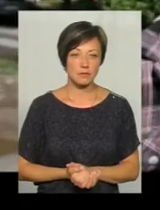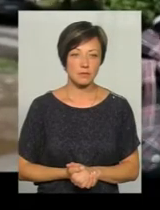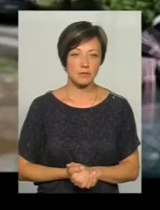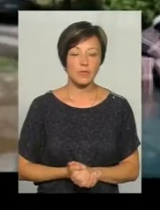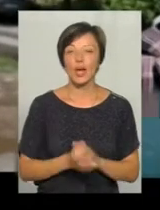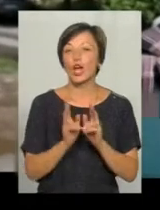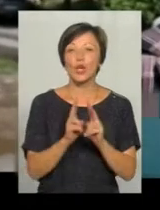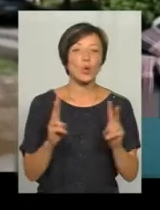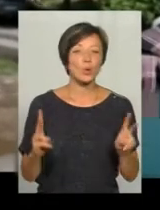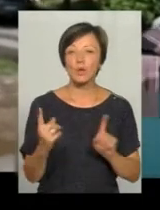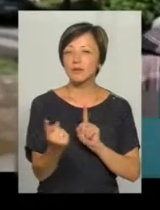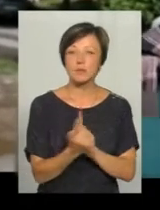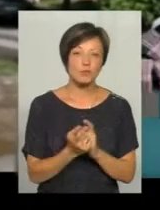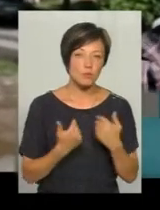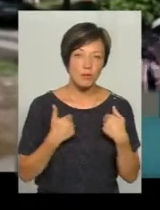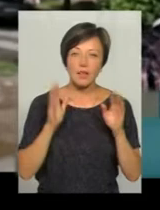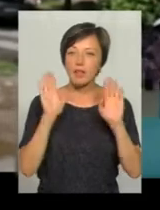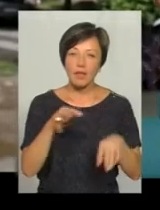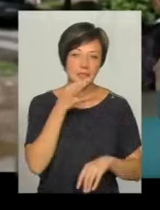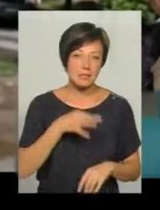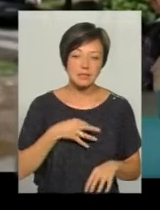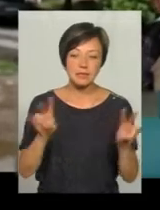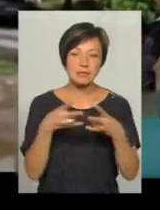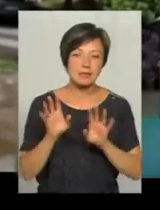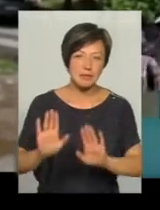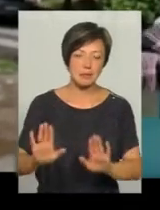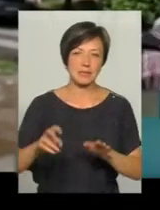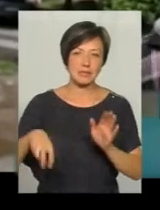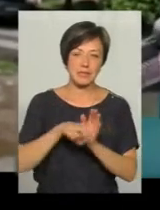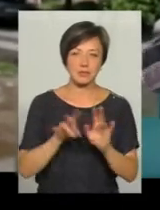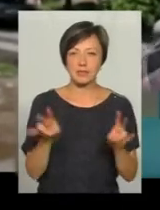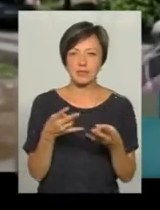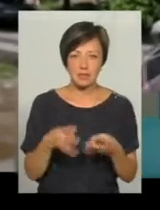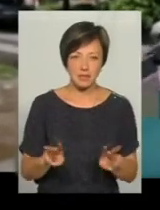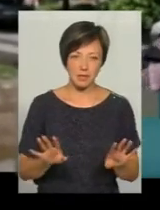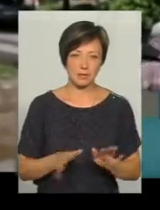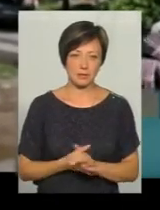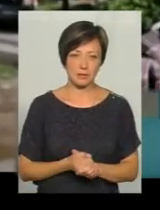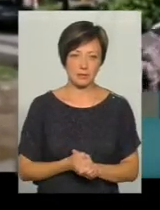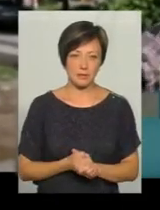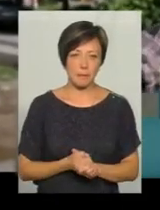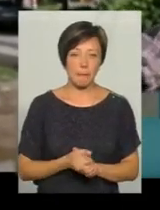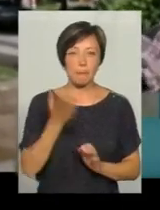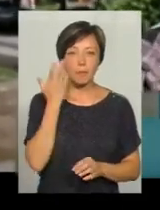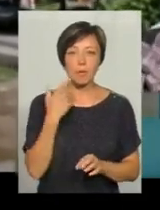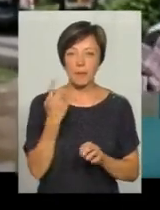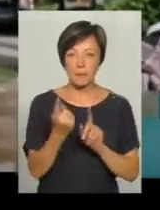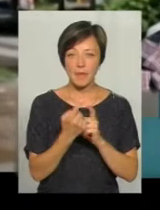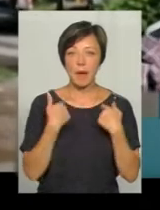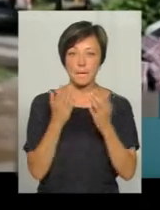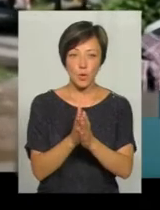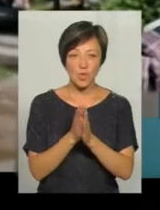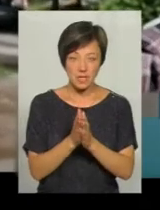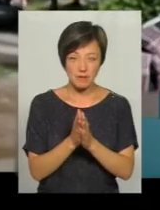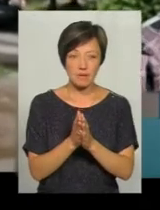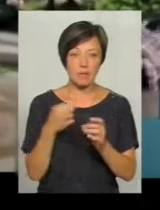Ніхто не підійшов до мене і навіть не сказав, не сідає за кермо, воно тобі не потрібно. Коли підходив і я просив,